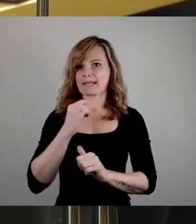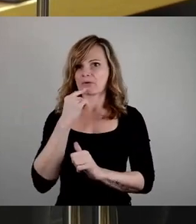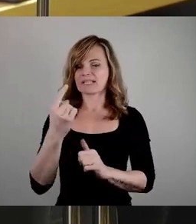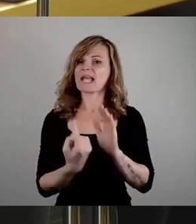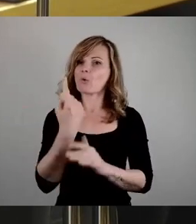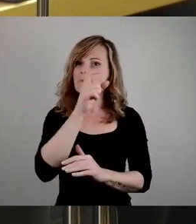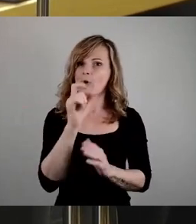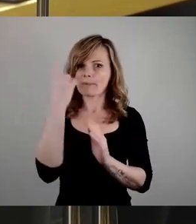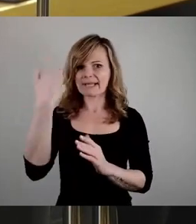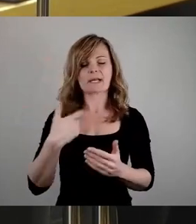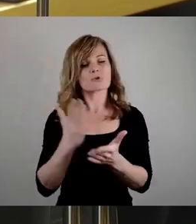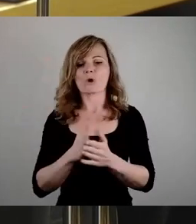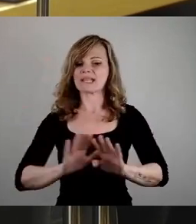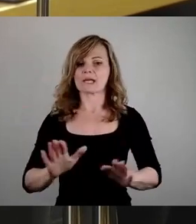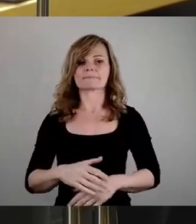entschuldige mich, ich bin zu Ende.